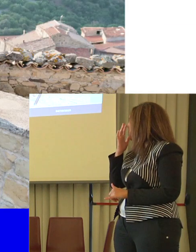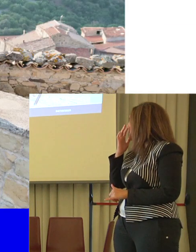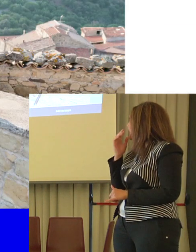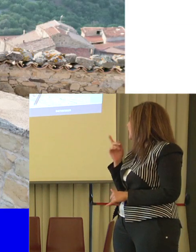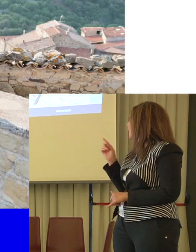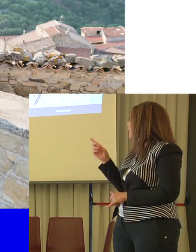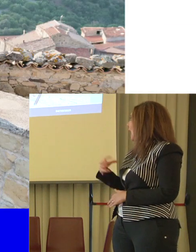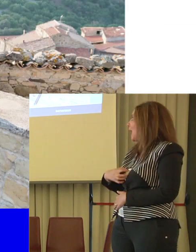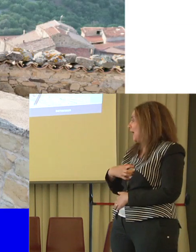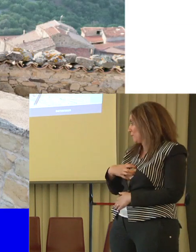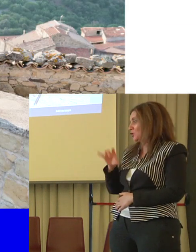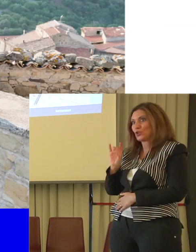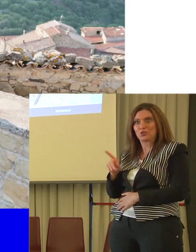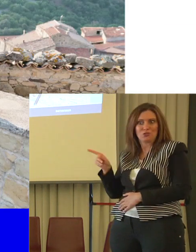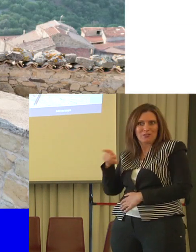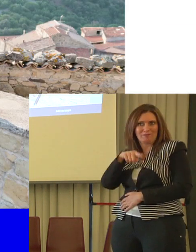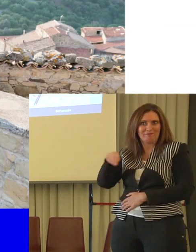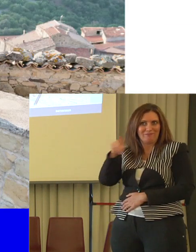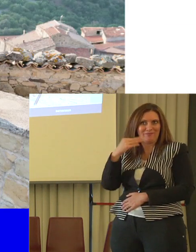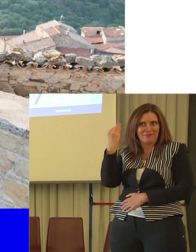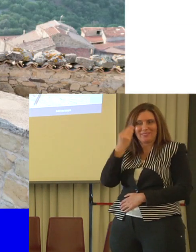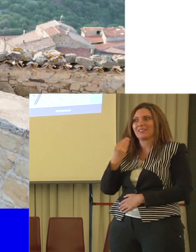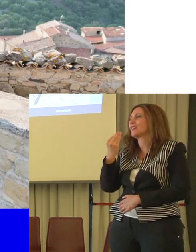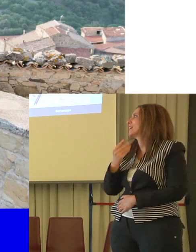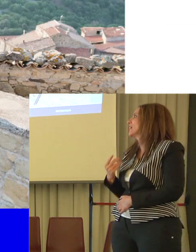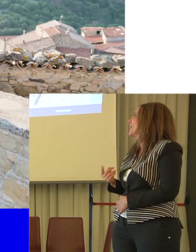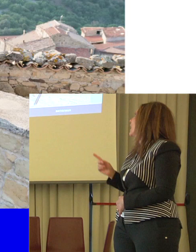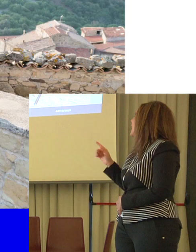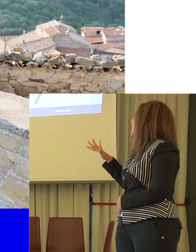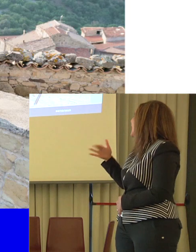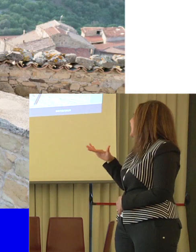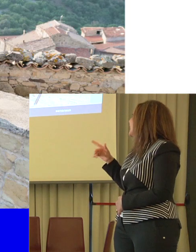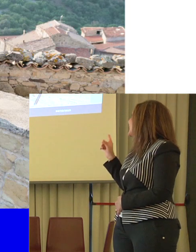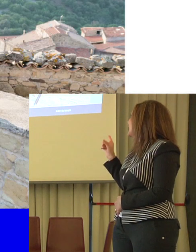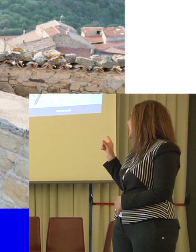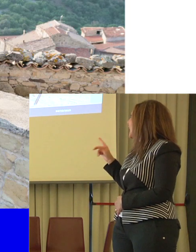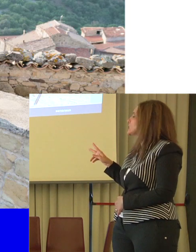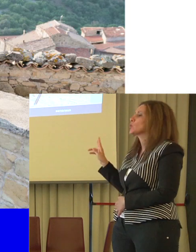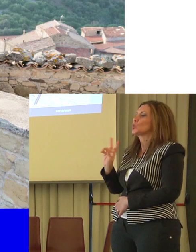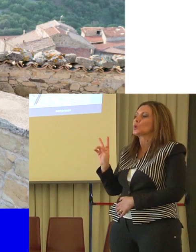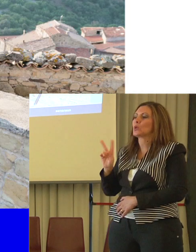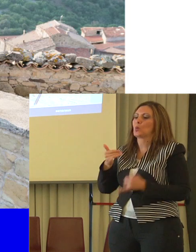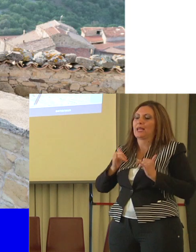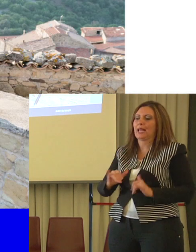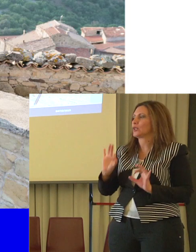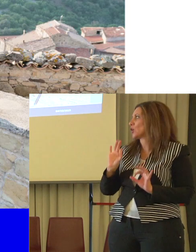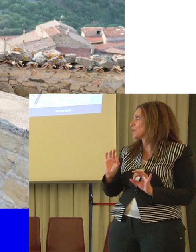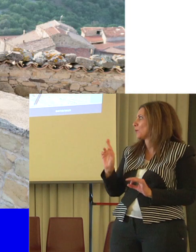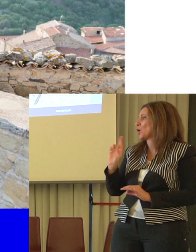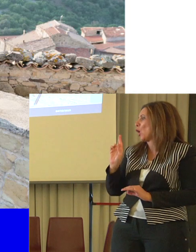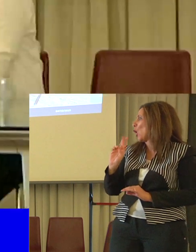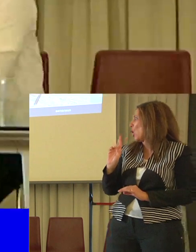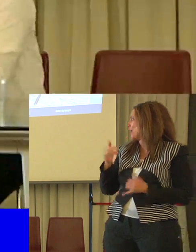questa non vi dà un'emozione grandissima. Questi ragazzi sono tutti e due di rotonda, ti ho dato del